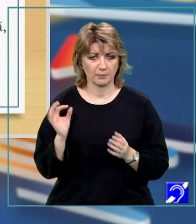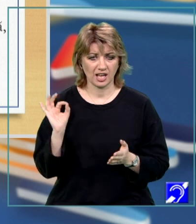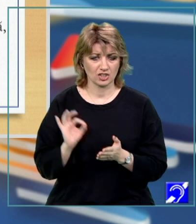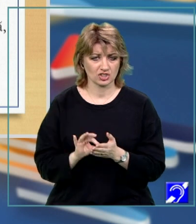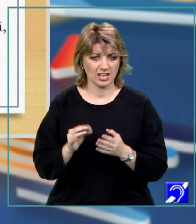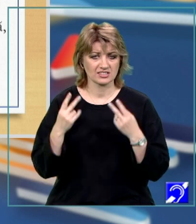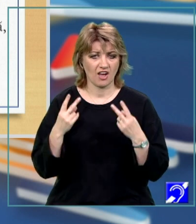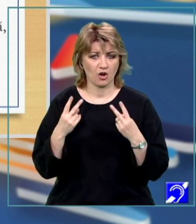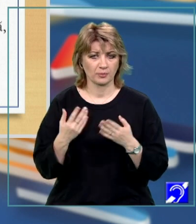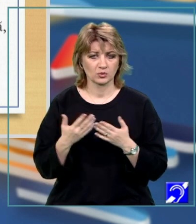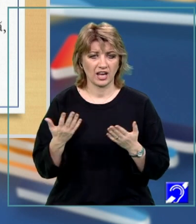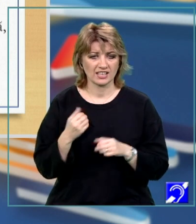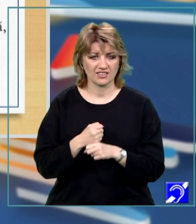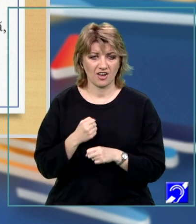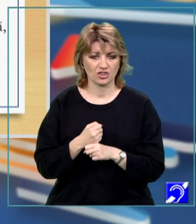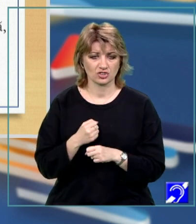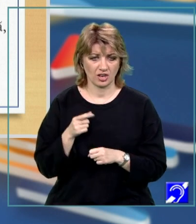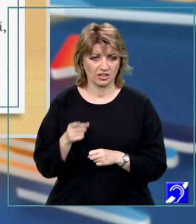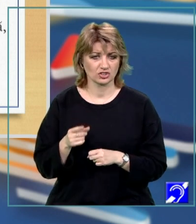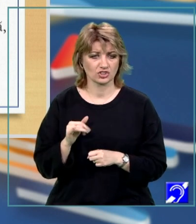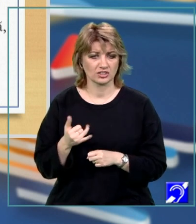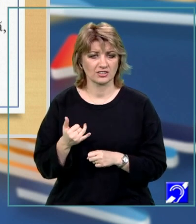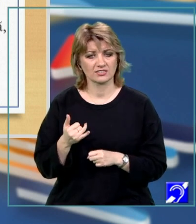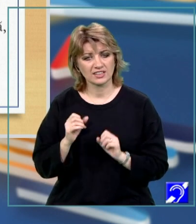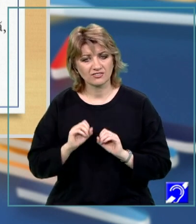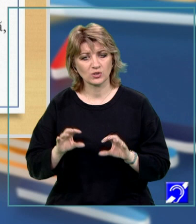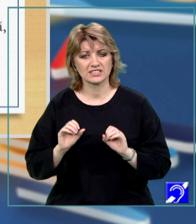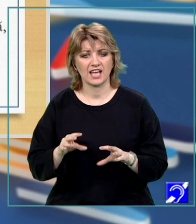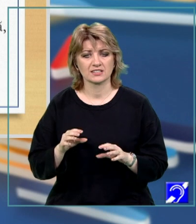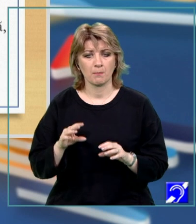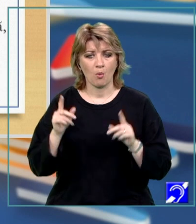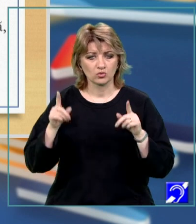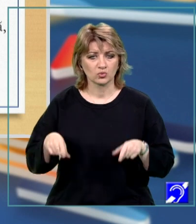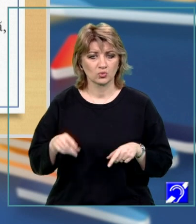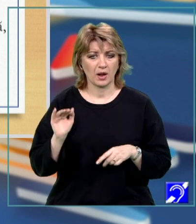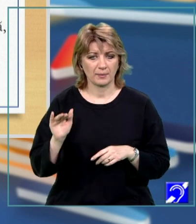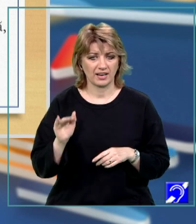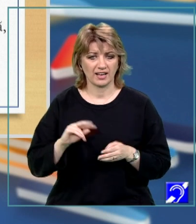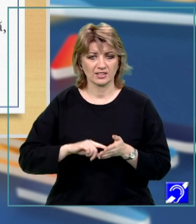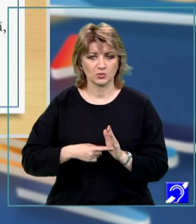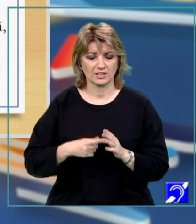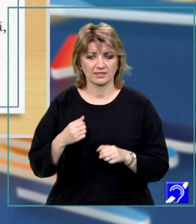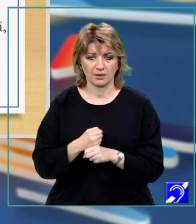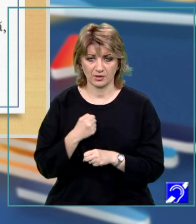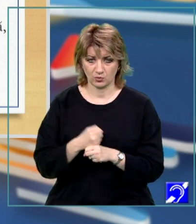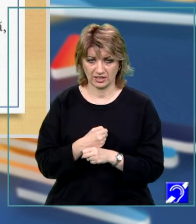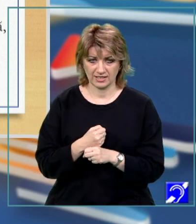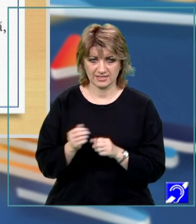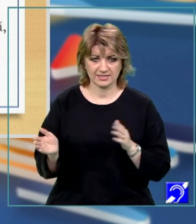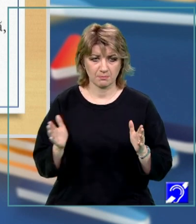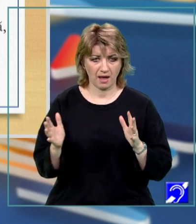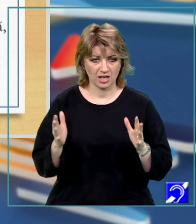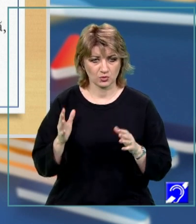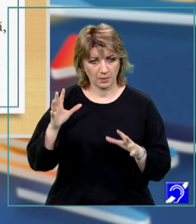valorile pentru care se efectuează prelucrarea și sau furnizează modulului apelant rezultatele prelucrării. Spațiul de